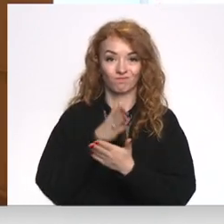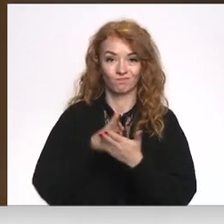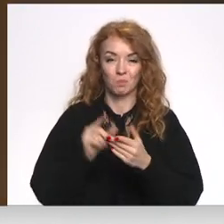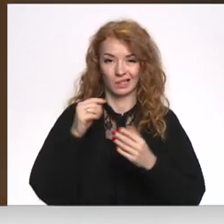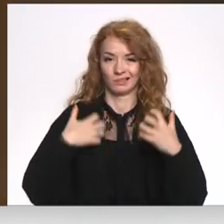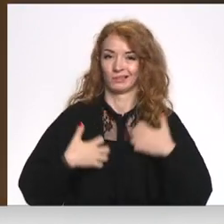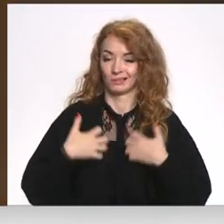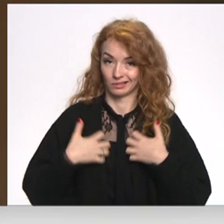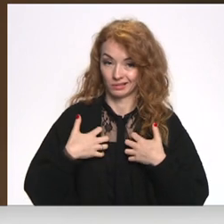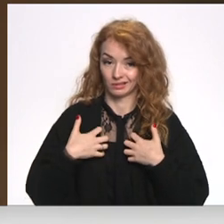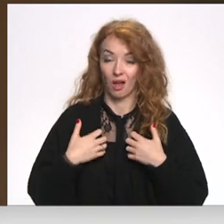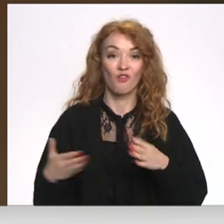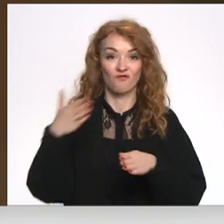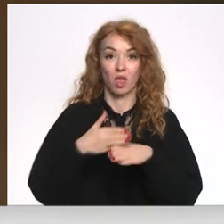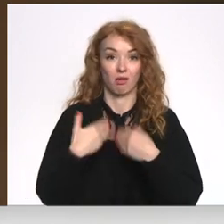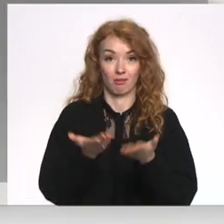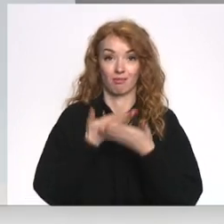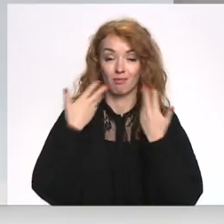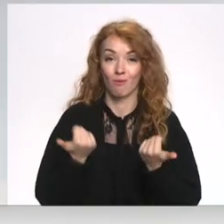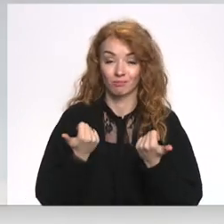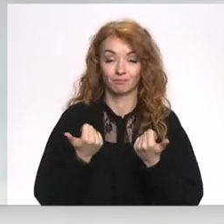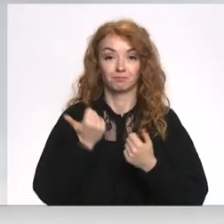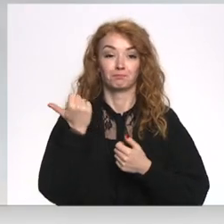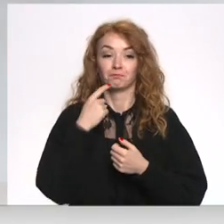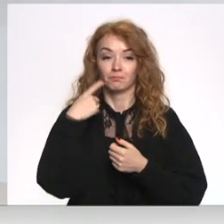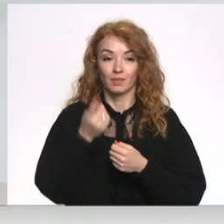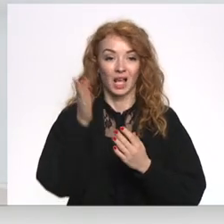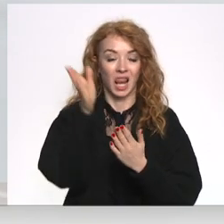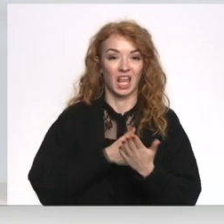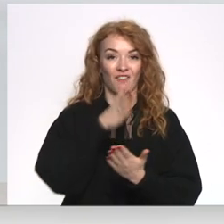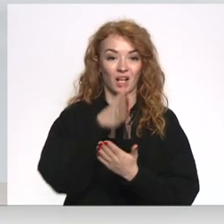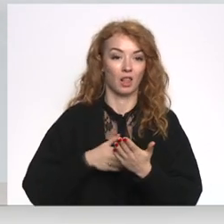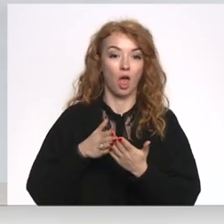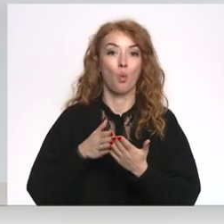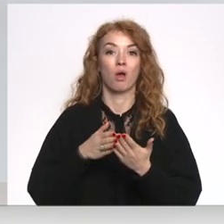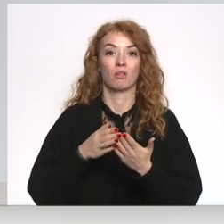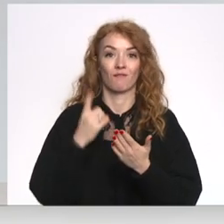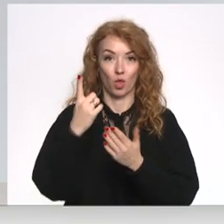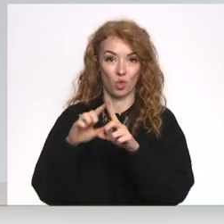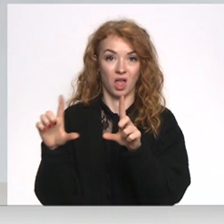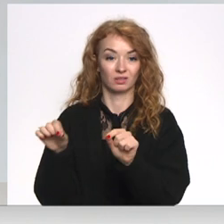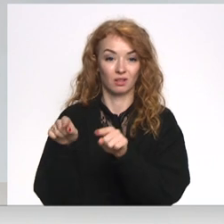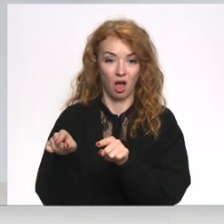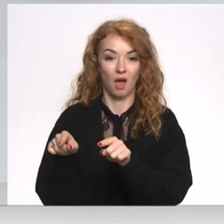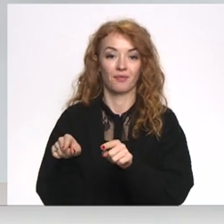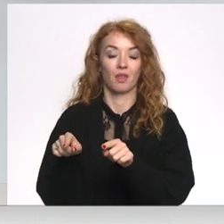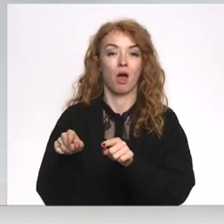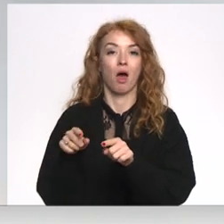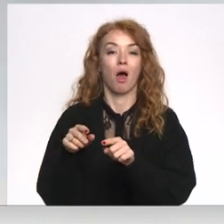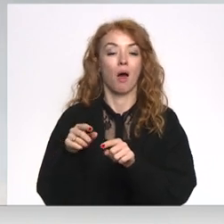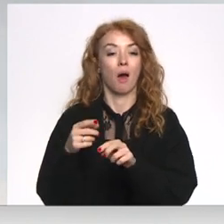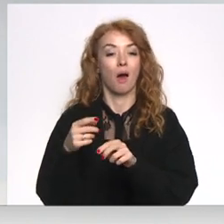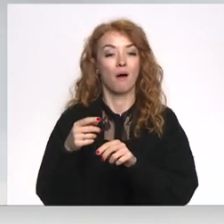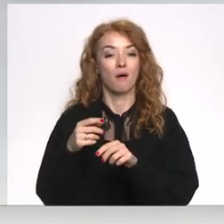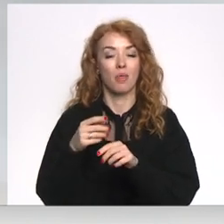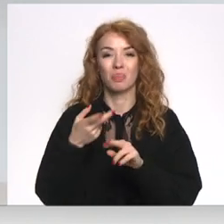sasteikta, vietā neko īsti neliekot. Likvidējot kaut ko vienu un likvidējot nevis tāpēc,